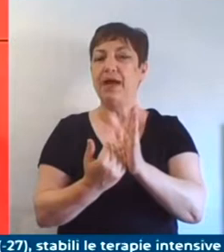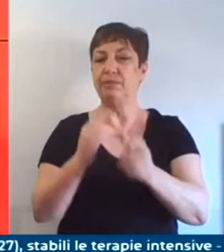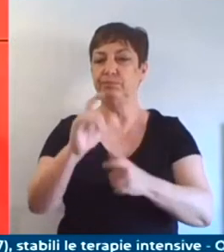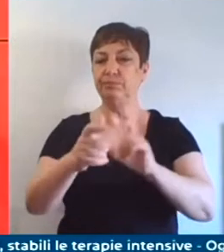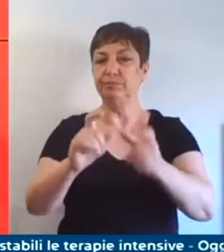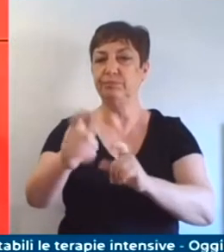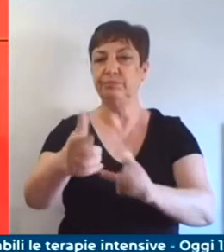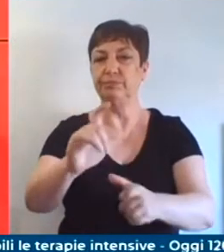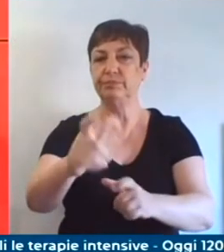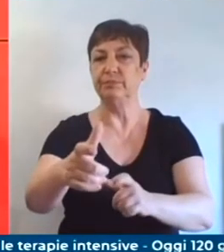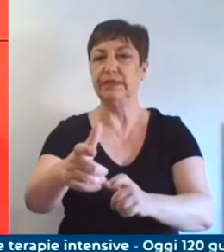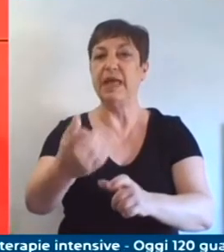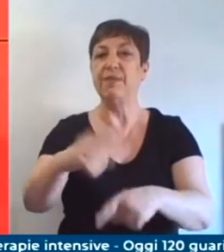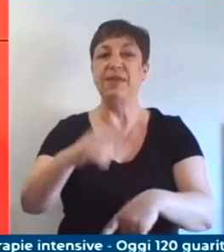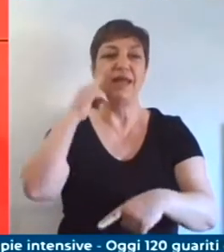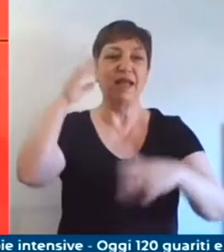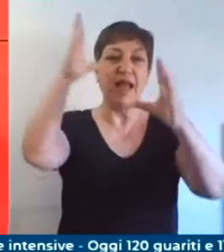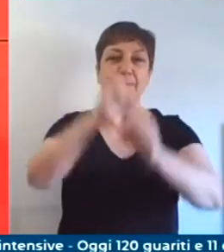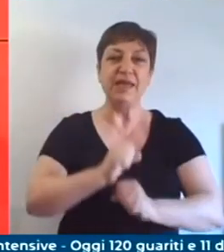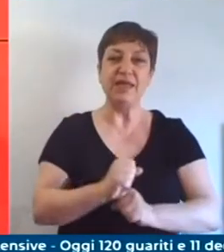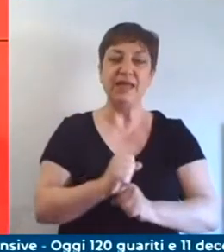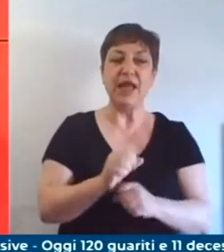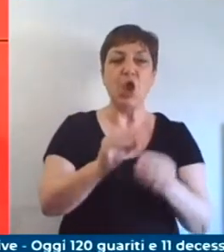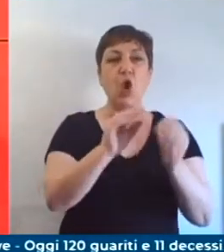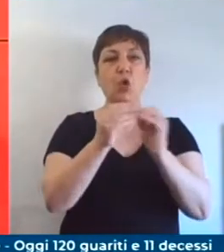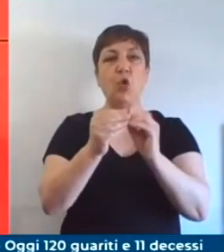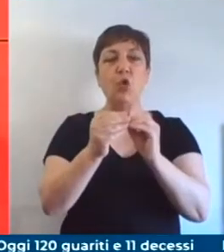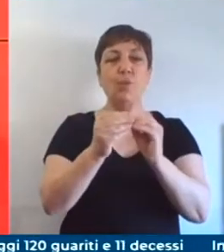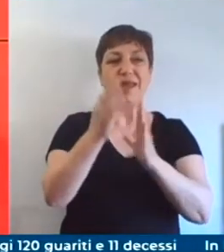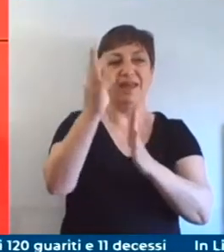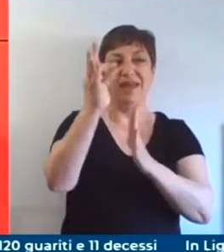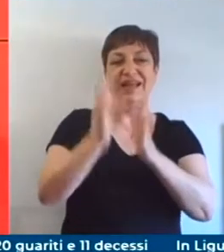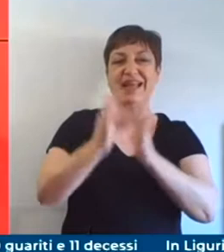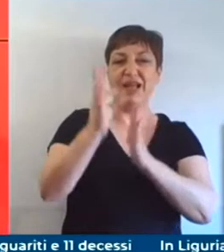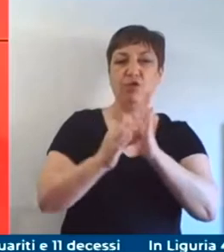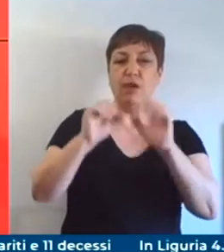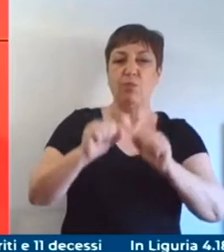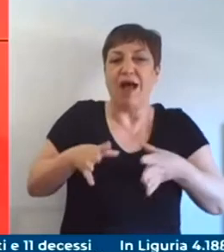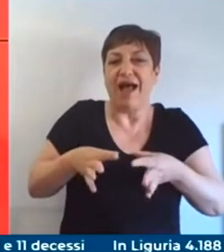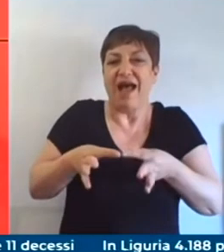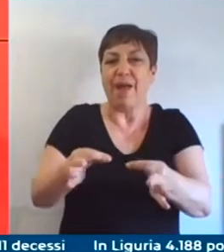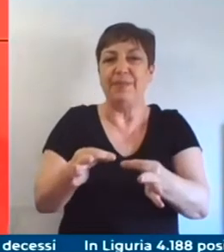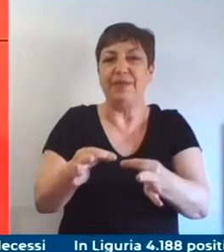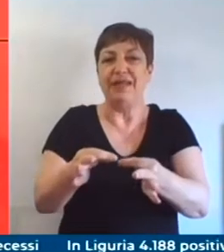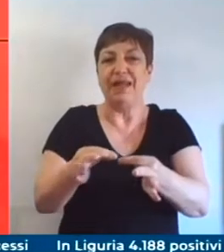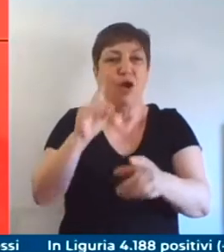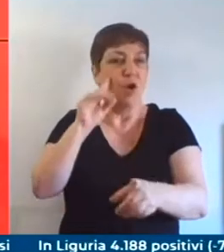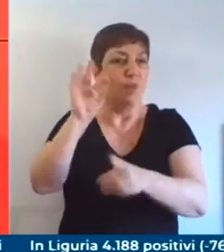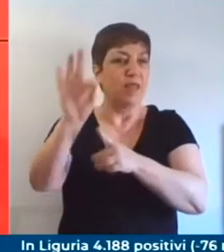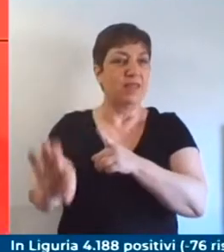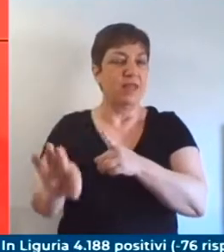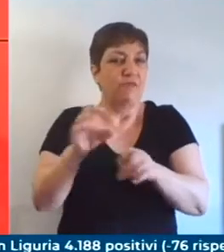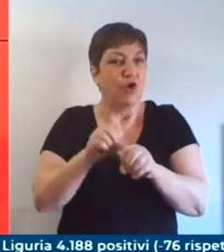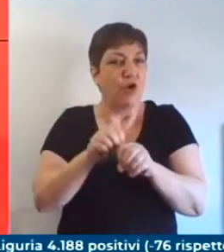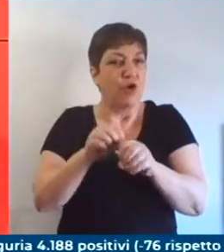contagio quindi delle regole prudenziali che gli enti gestori saranno dovuti a introdurre e a far rispettare per cui si partirà